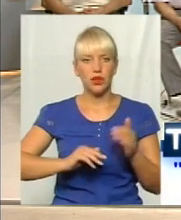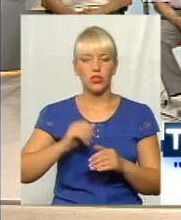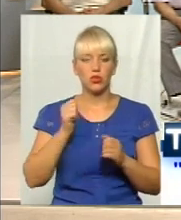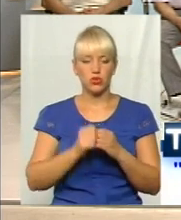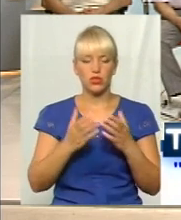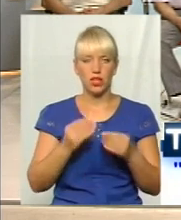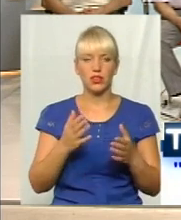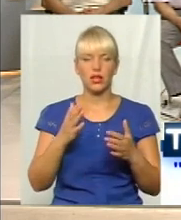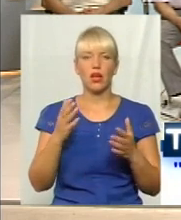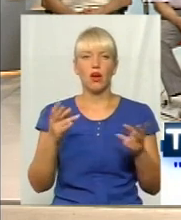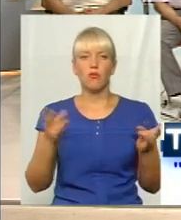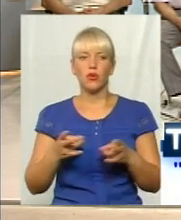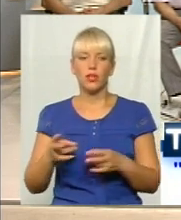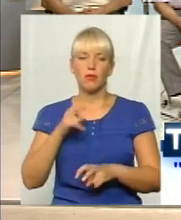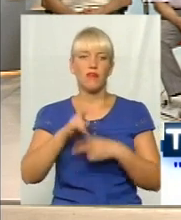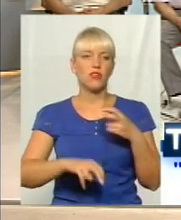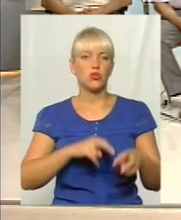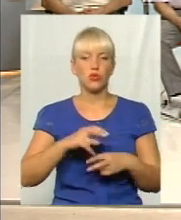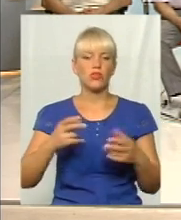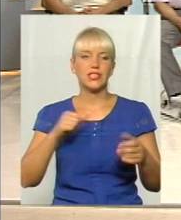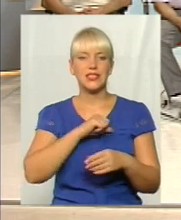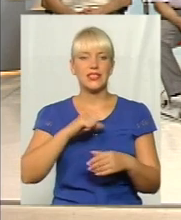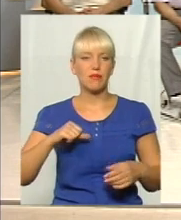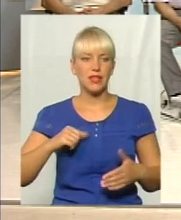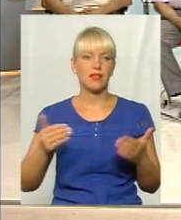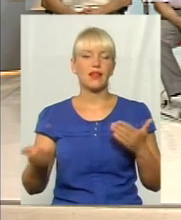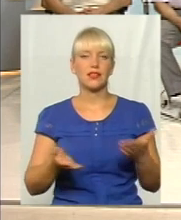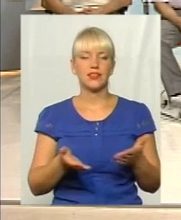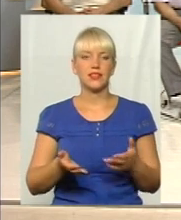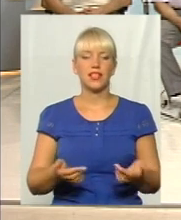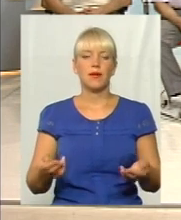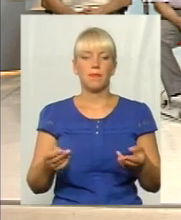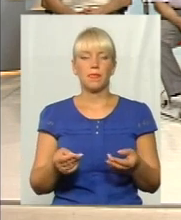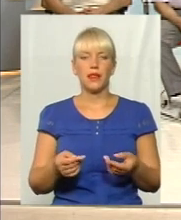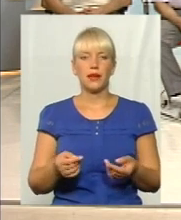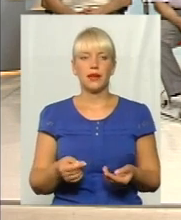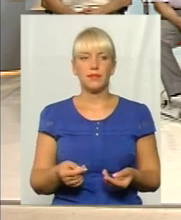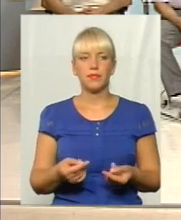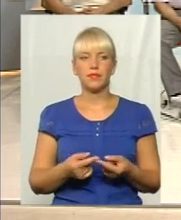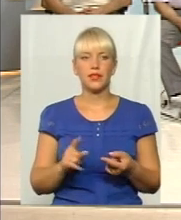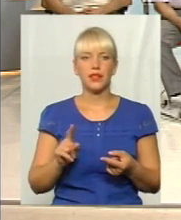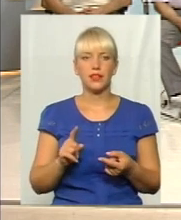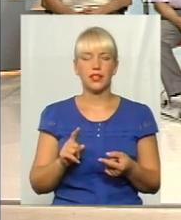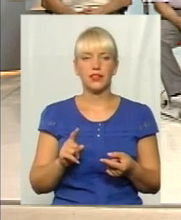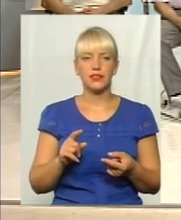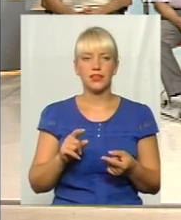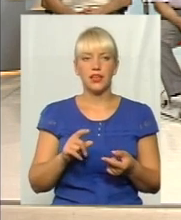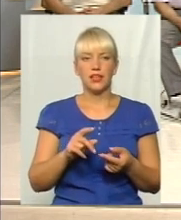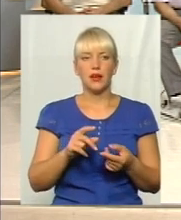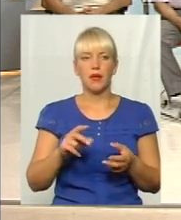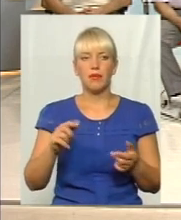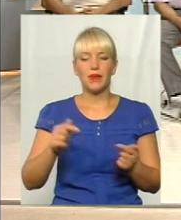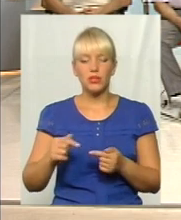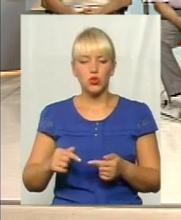потреб, вишуковувати самі якісь пристосування для себе. Вивчали трошки